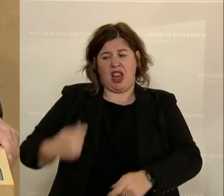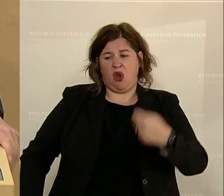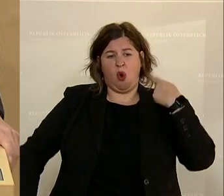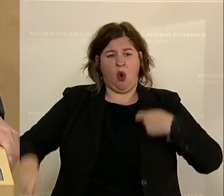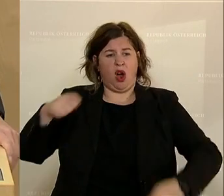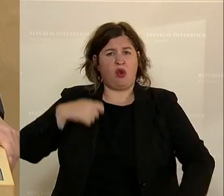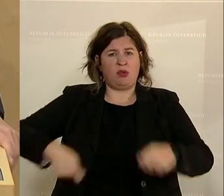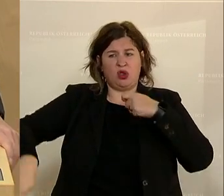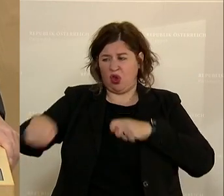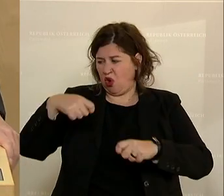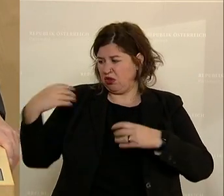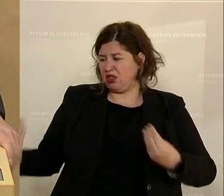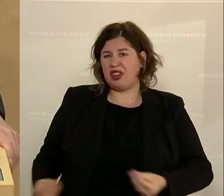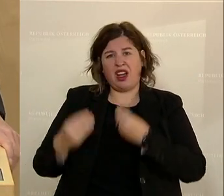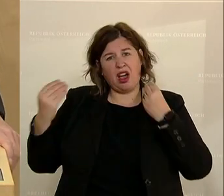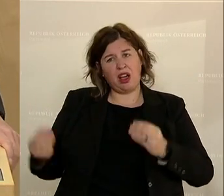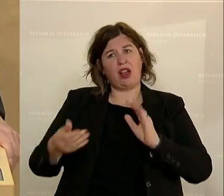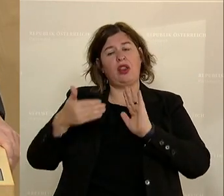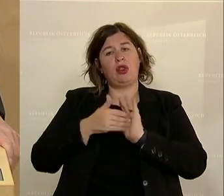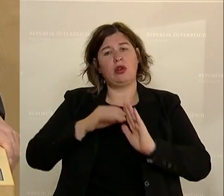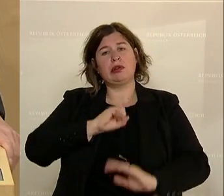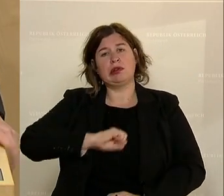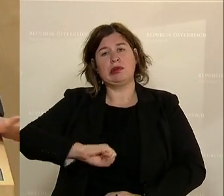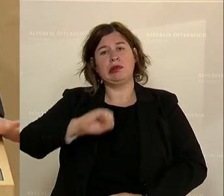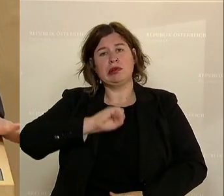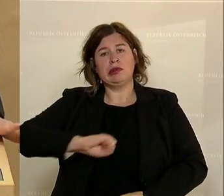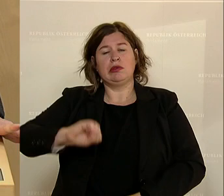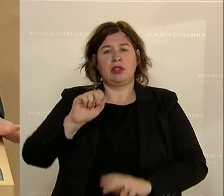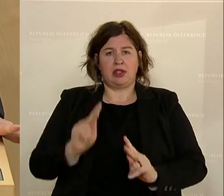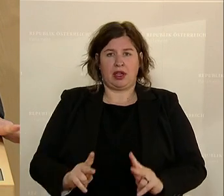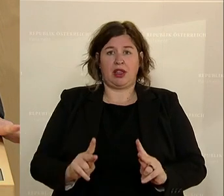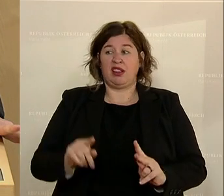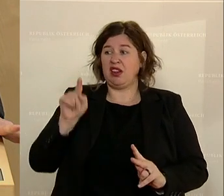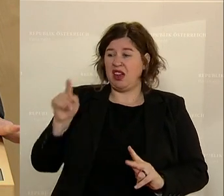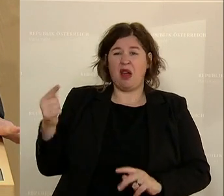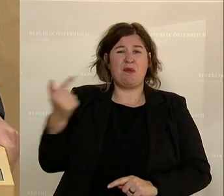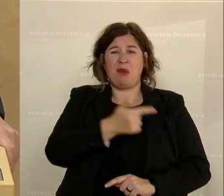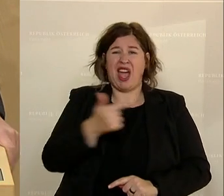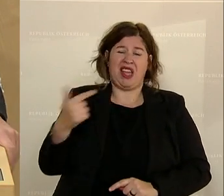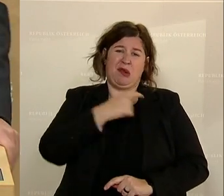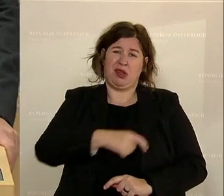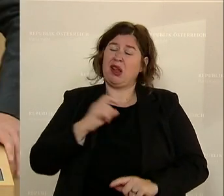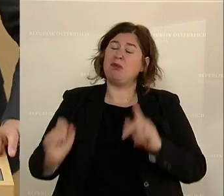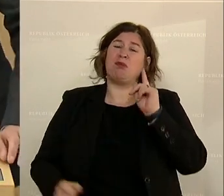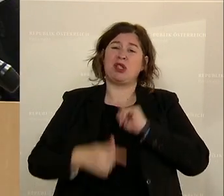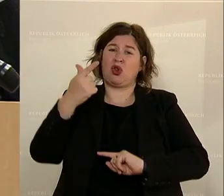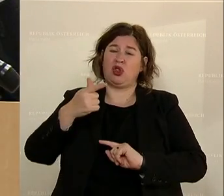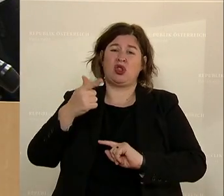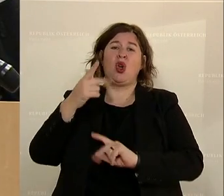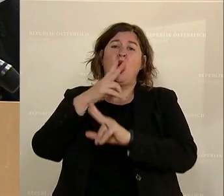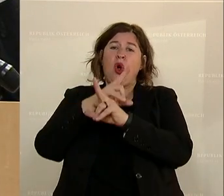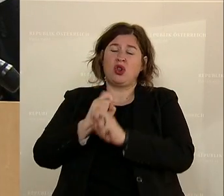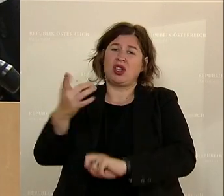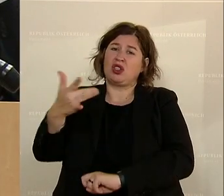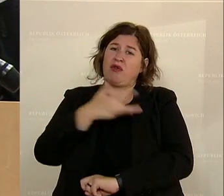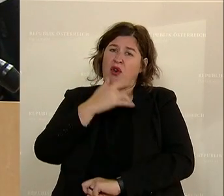möglichst lange noch aussitzen zu können. Die Parteien, beide Parteien, vor allem die österreichische Volkspartei, ist am